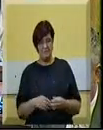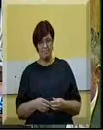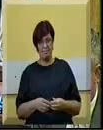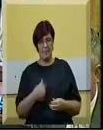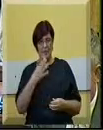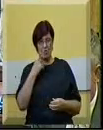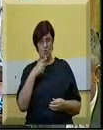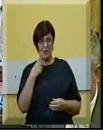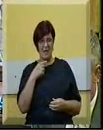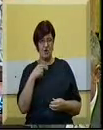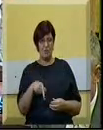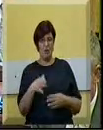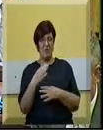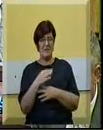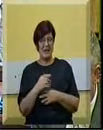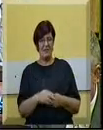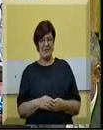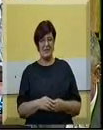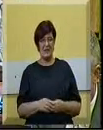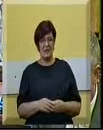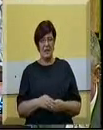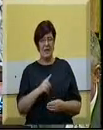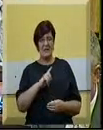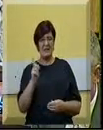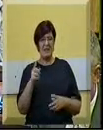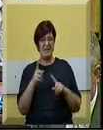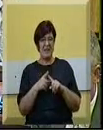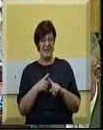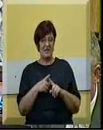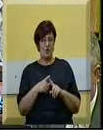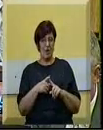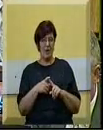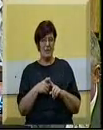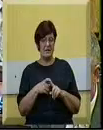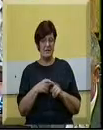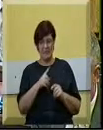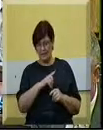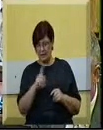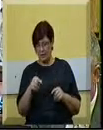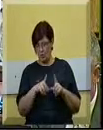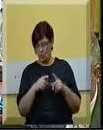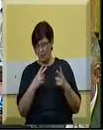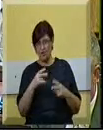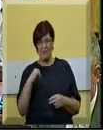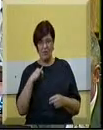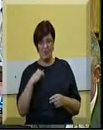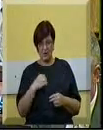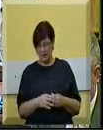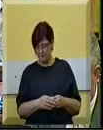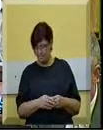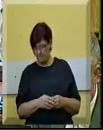Hoću ja kažem da ova zastava niti je tradicionalna, niti je to u suštini Vojvodina.